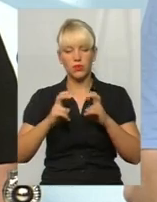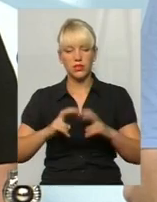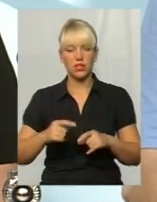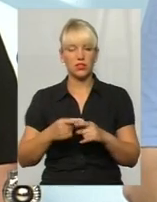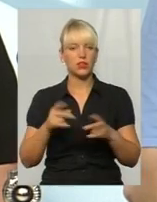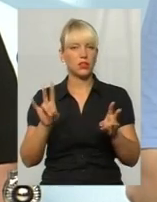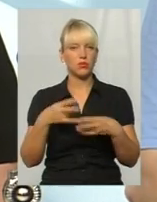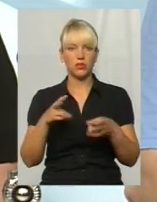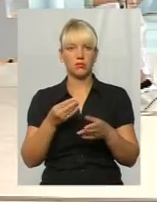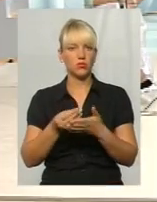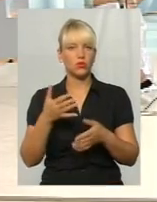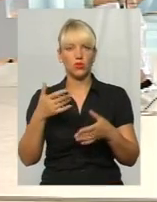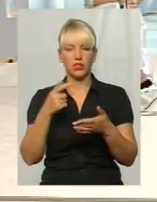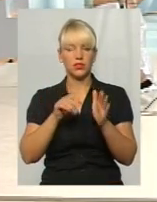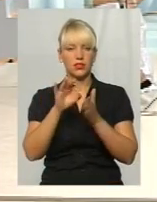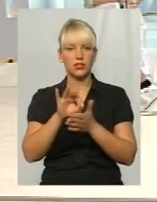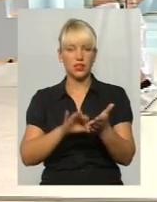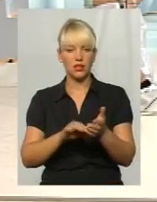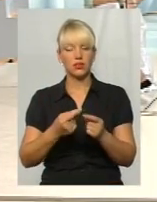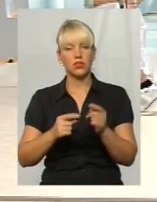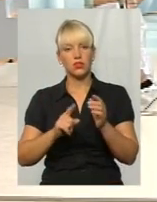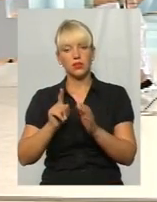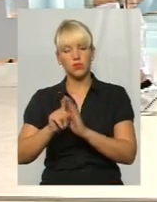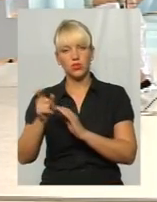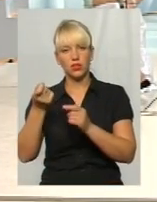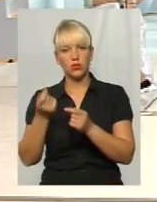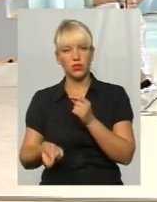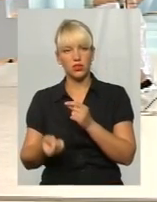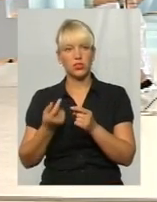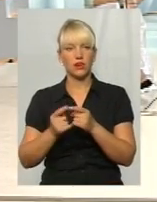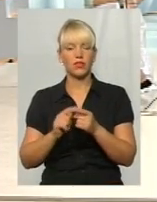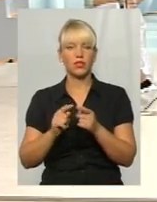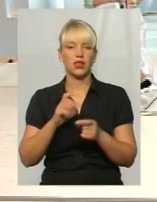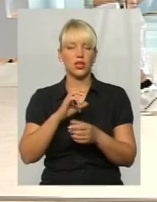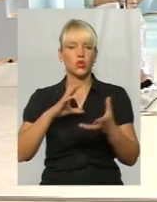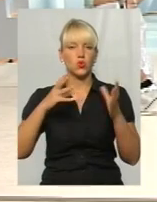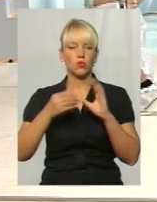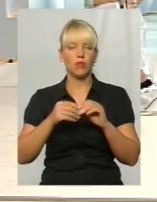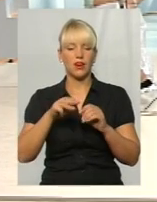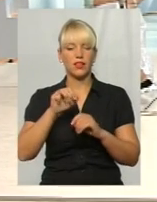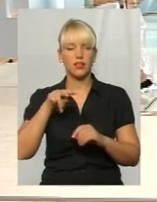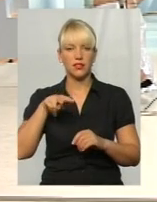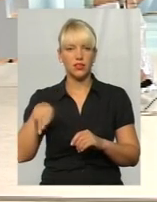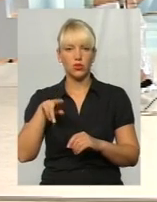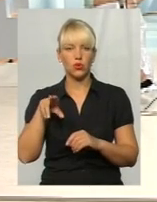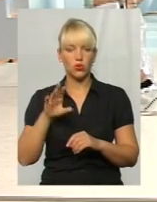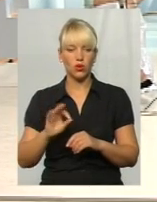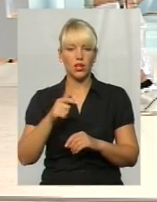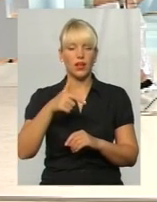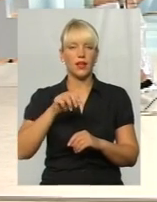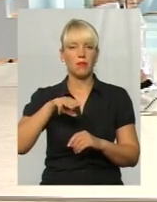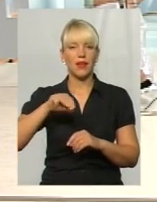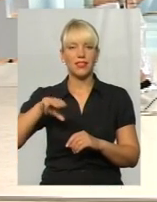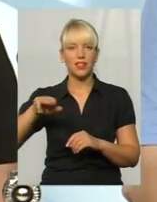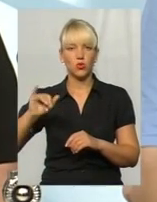аналіз, який скринінговий рахується. Це визначення сумарних антитіл до гепатиту С, або зробити швидкий тест, який достовірно дасть